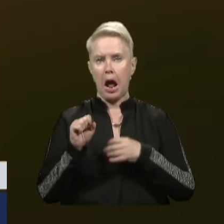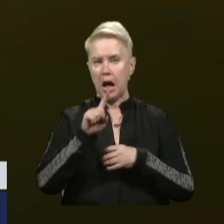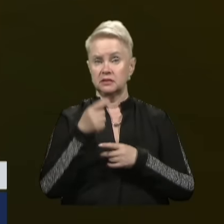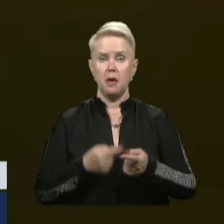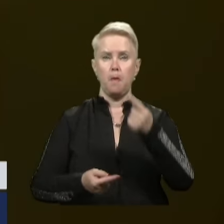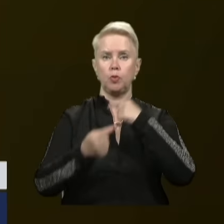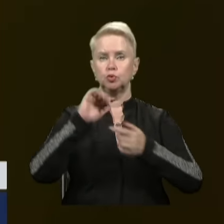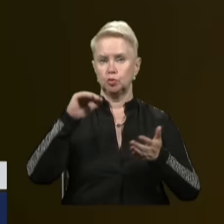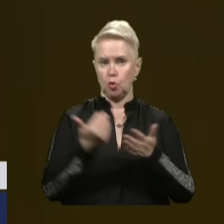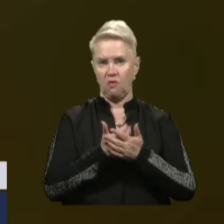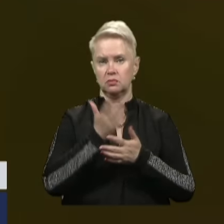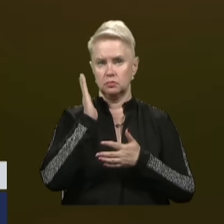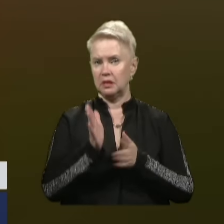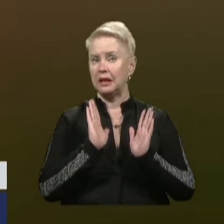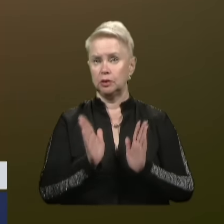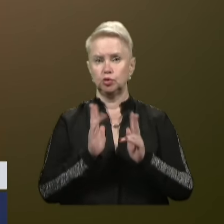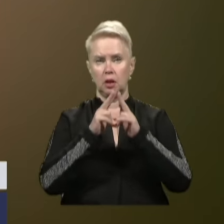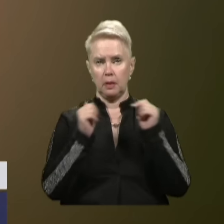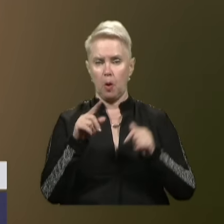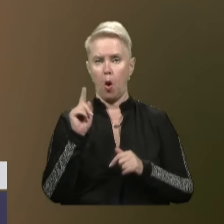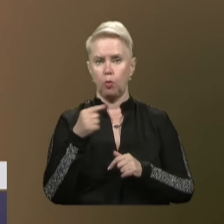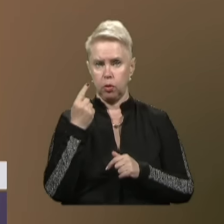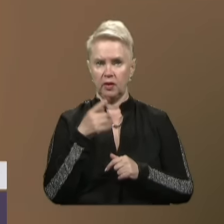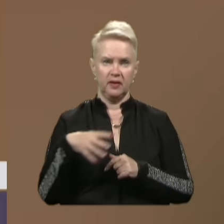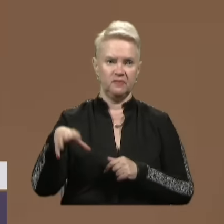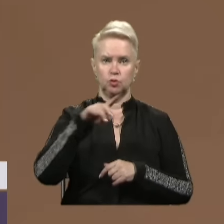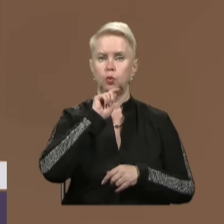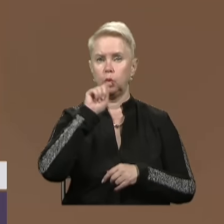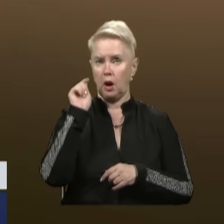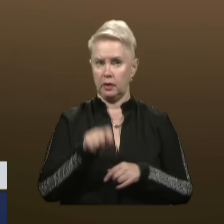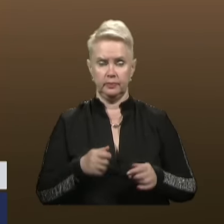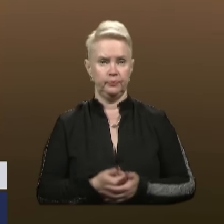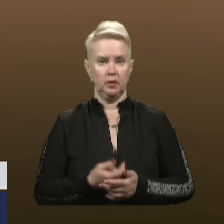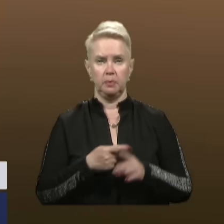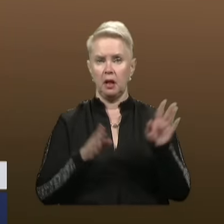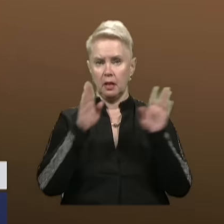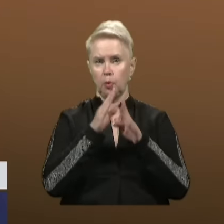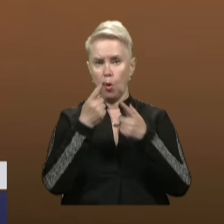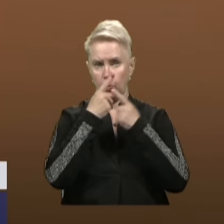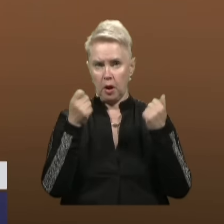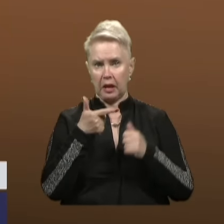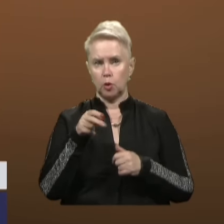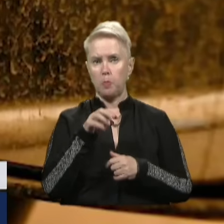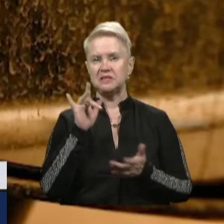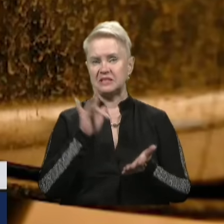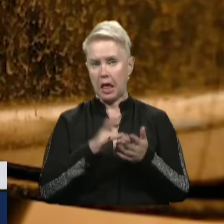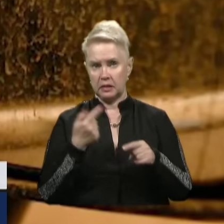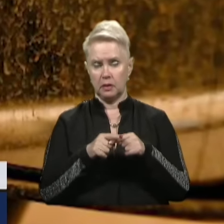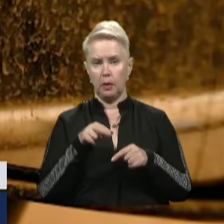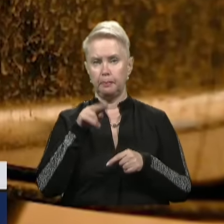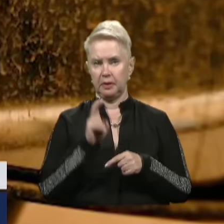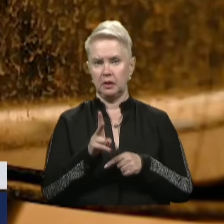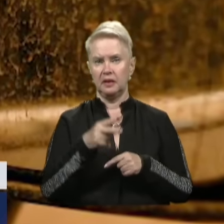повертається і знов накриє не лише Дніпро та область, а й всю Україну. Про негоди попереджають у гідрометцентрі. Пік